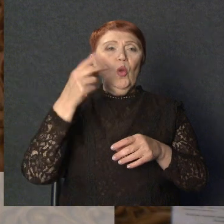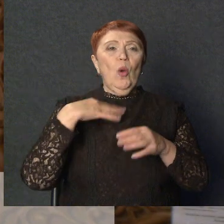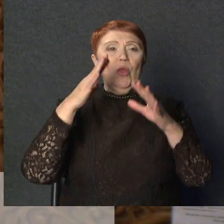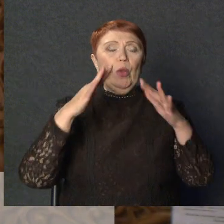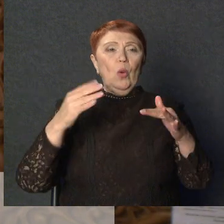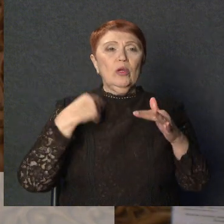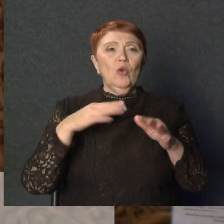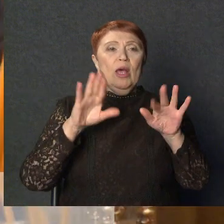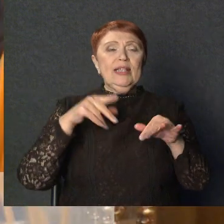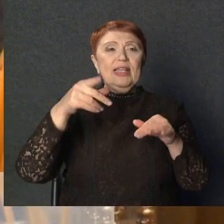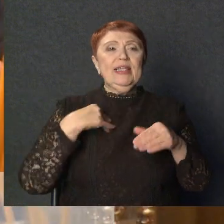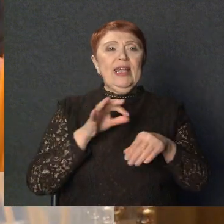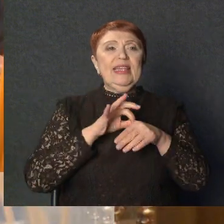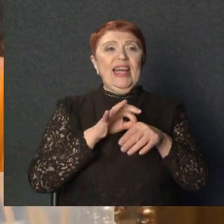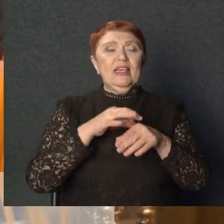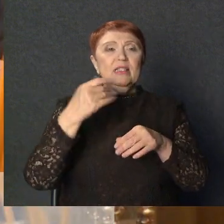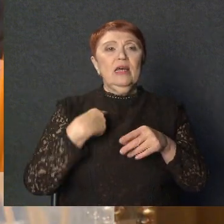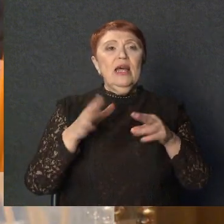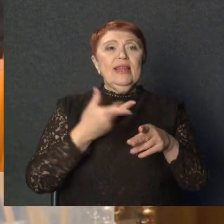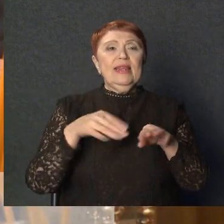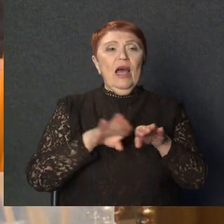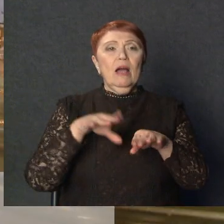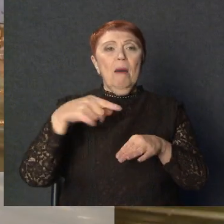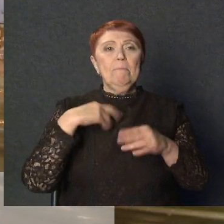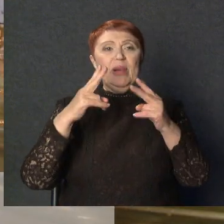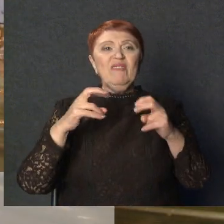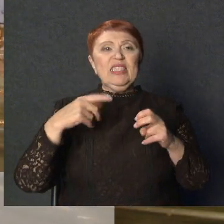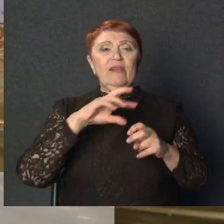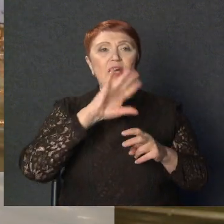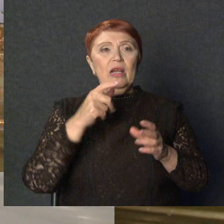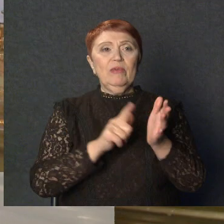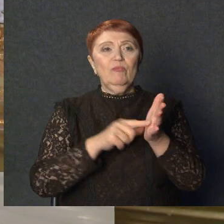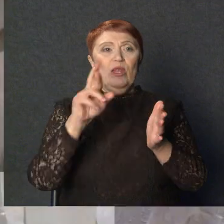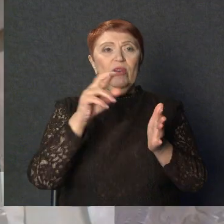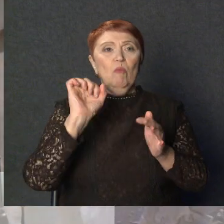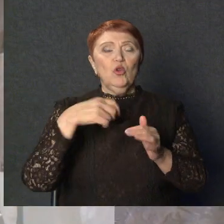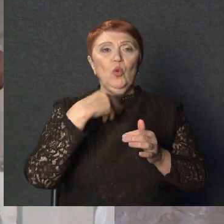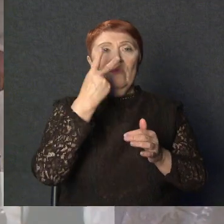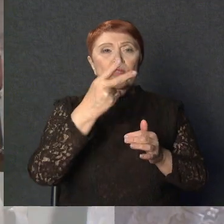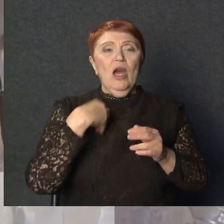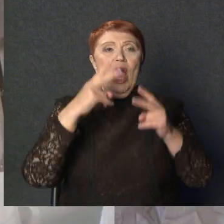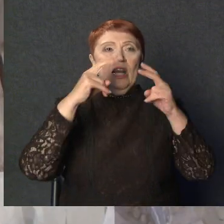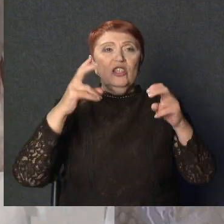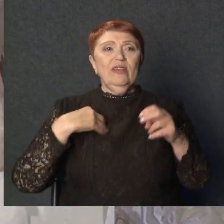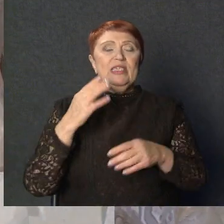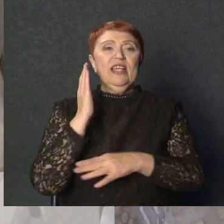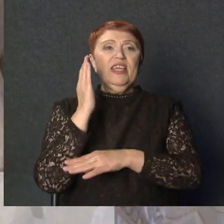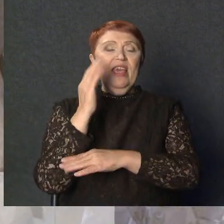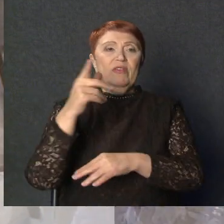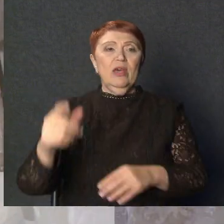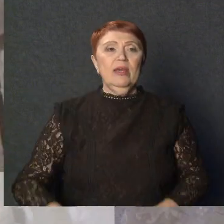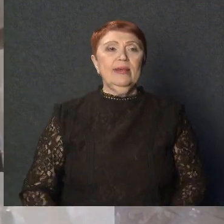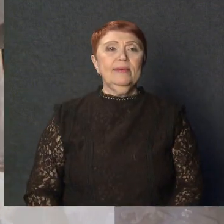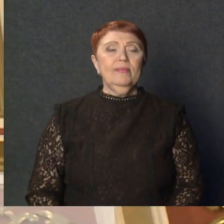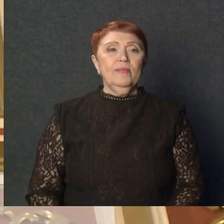с конца 19 века. Так в православных храмах, в том числе в Хабаровске, 7 января можно увидеть рождественские деревья. Ёлка